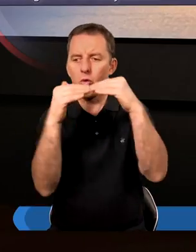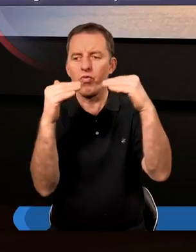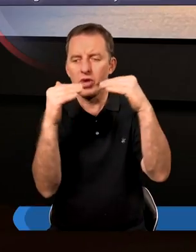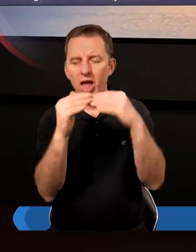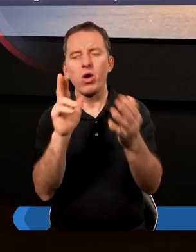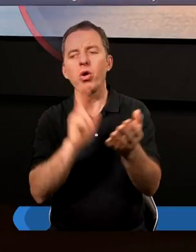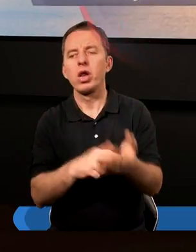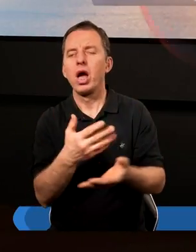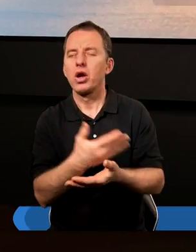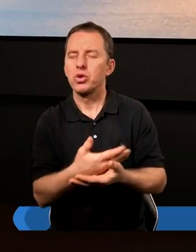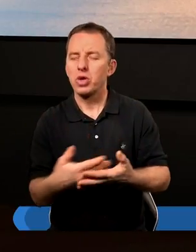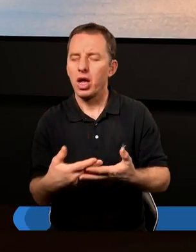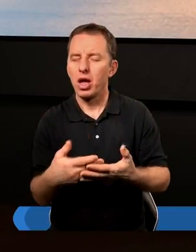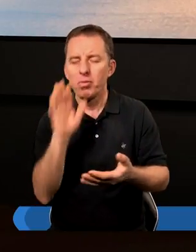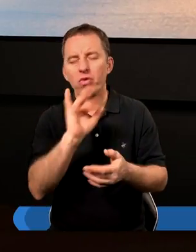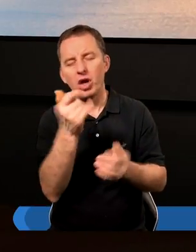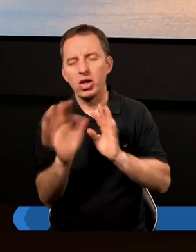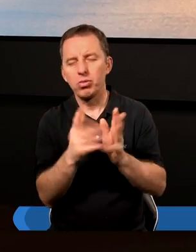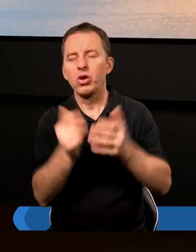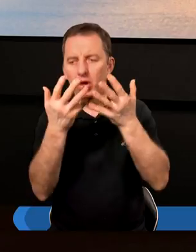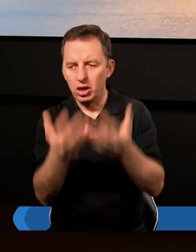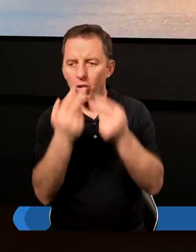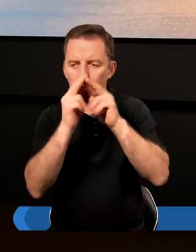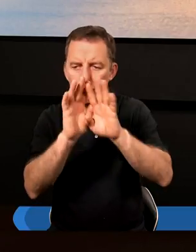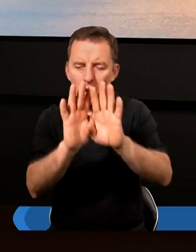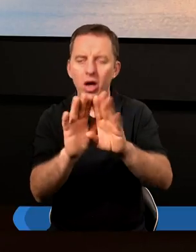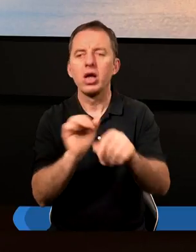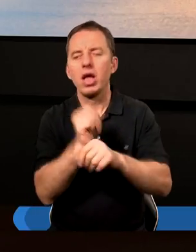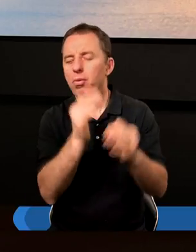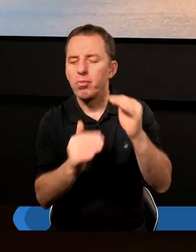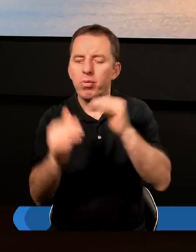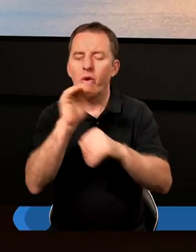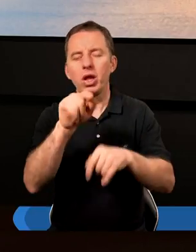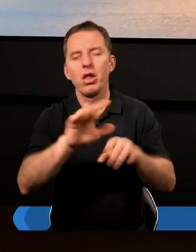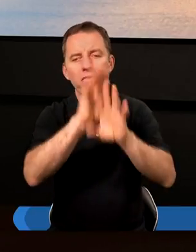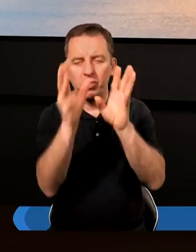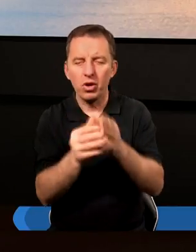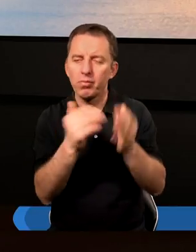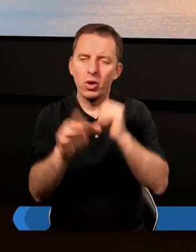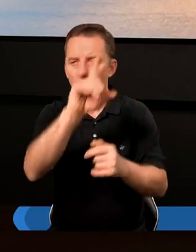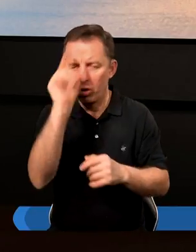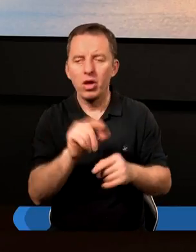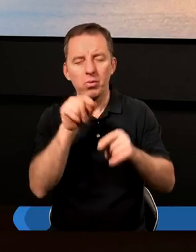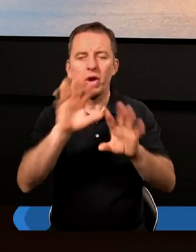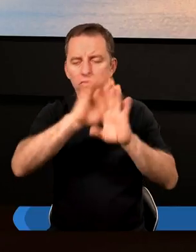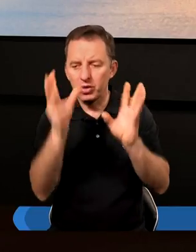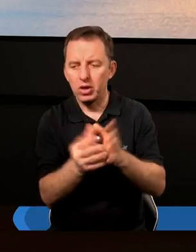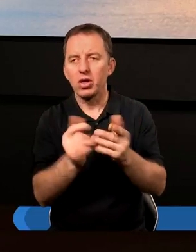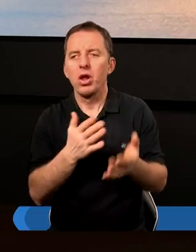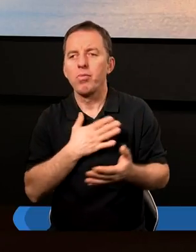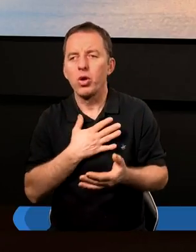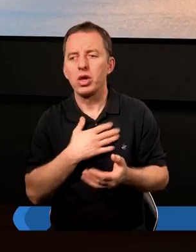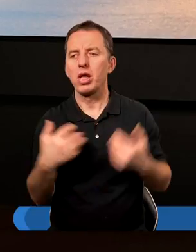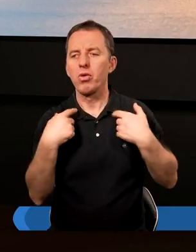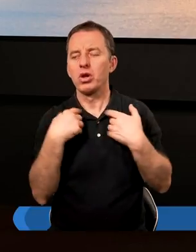na ziemi. Bóg w jakiś sposób chciał pokazać, że jest ponad tym wszystkim, ponad ludźmi, ponad tym, co posiada